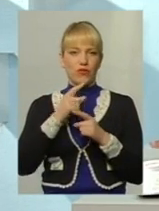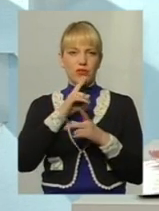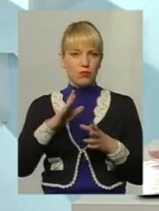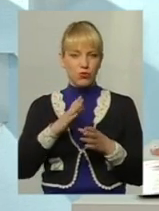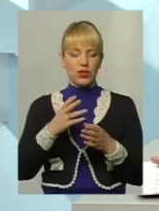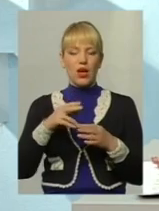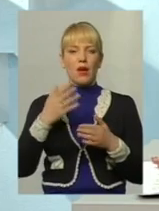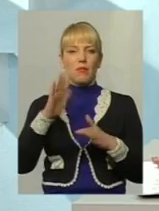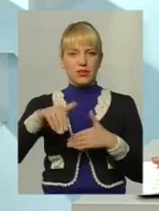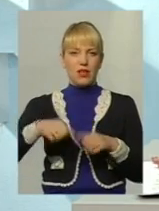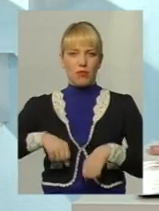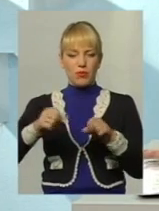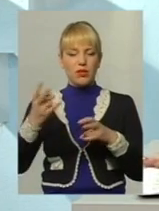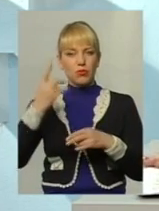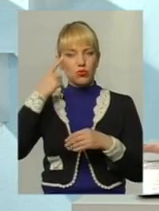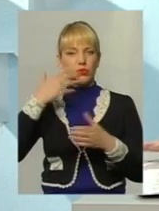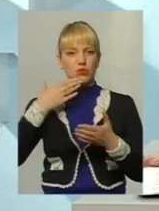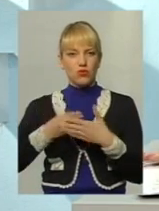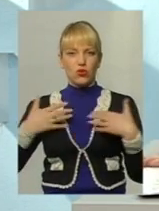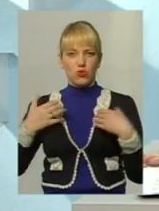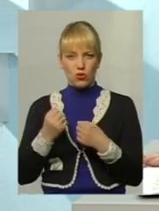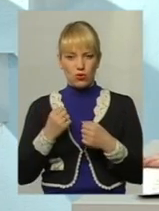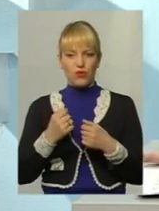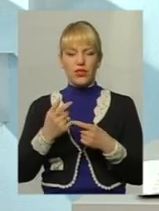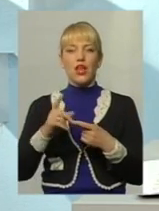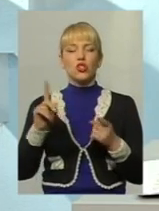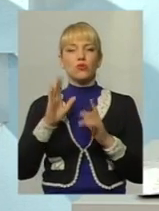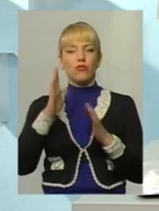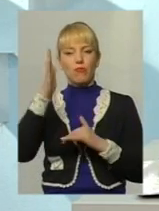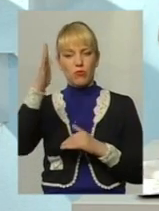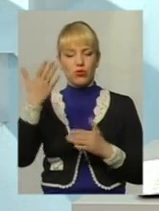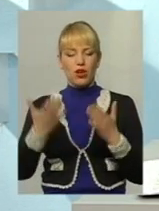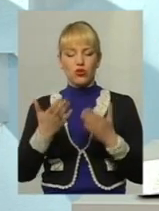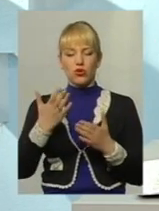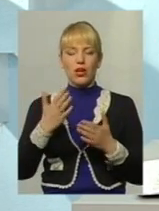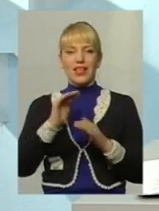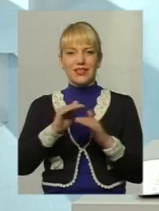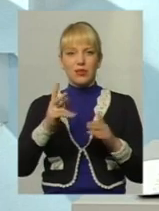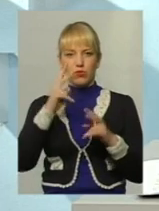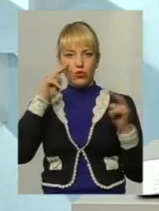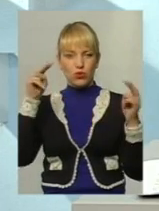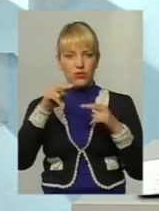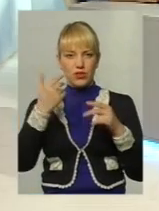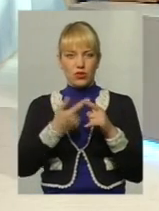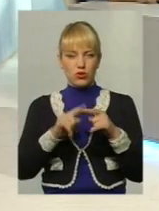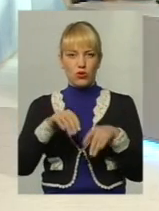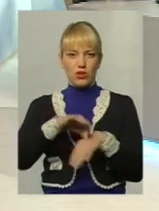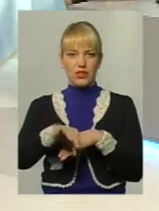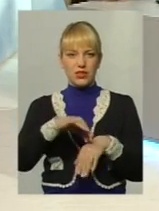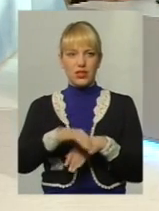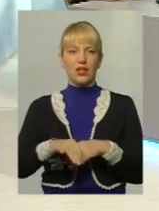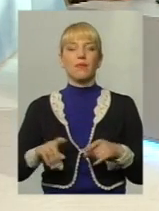думати про себе, своє майбутнє, і що вона дасть дітям, і які будуть її діти, якщо вони будуть очевидцями цього насилля. Власне,